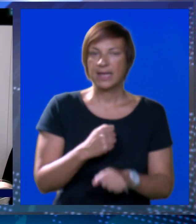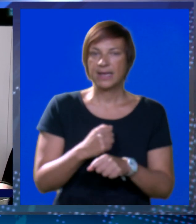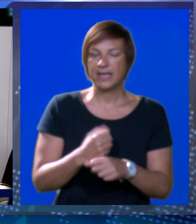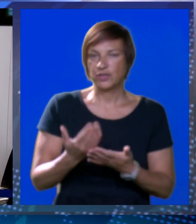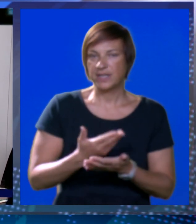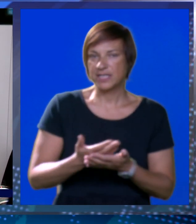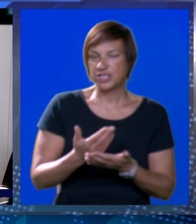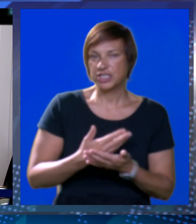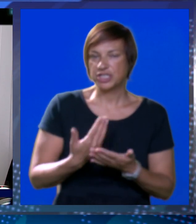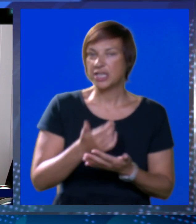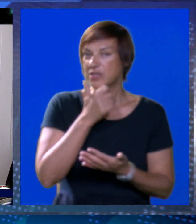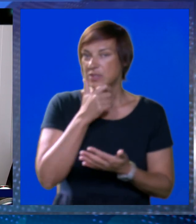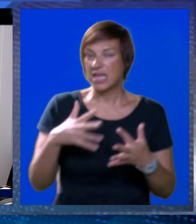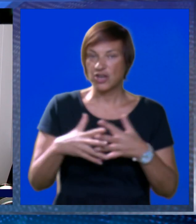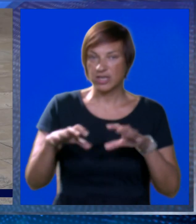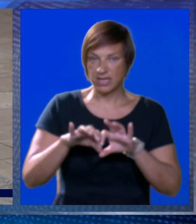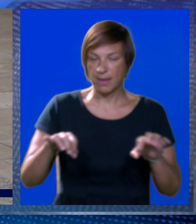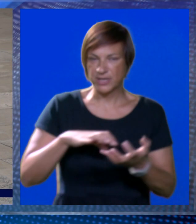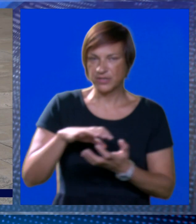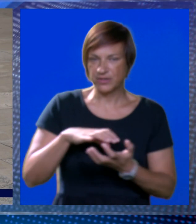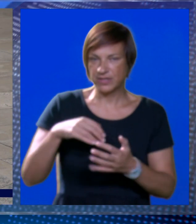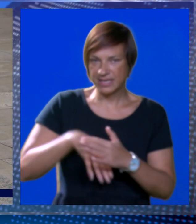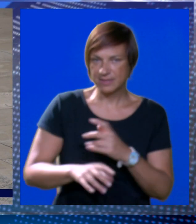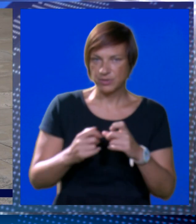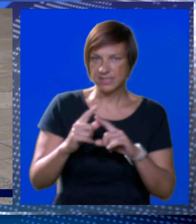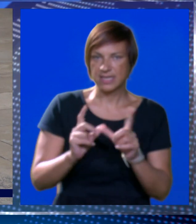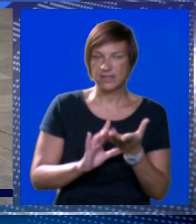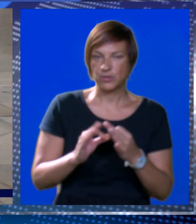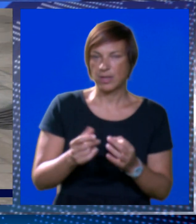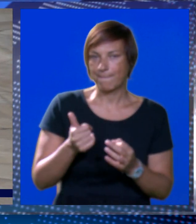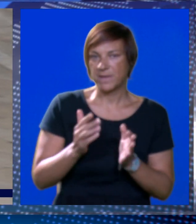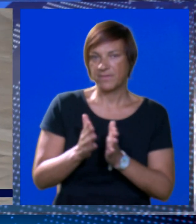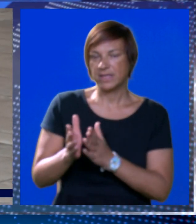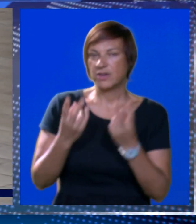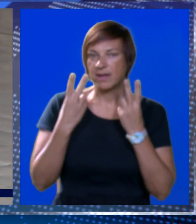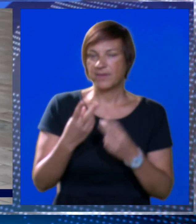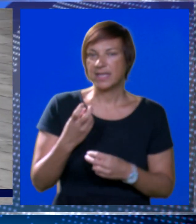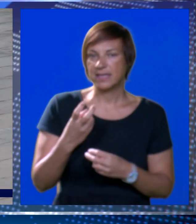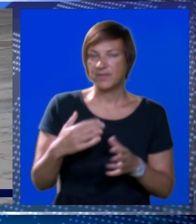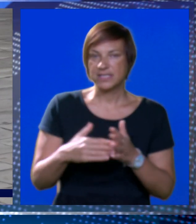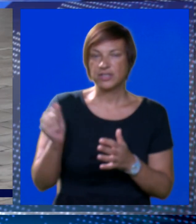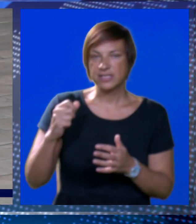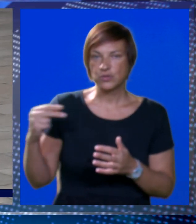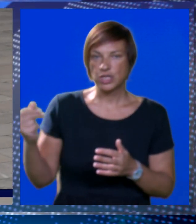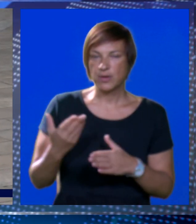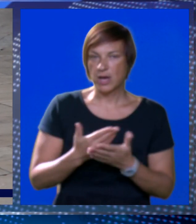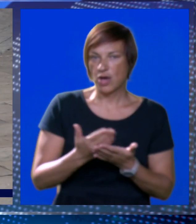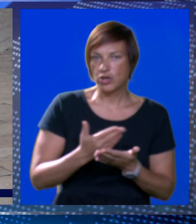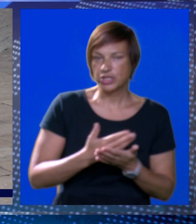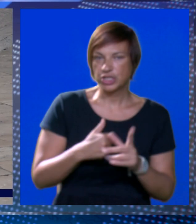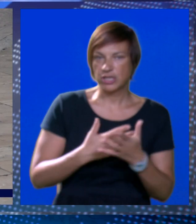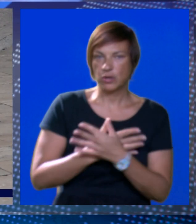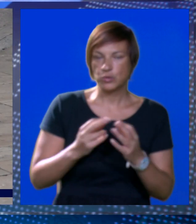Radovi na čišćenju i sanaciji povijesno kanala Mješovito odvodnji ispod Straduna, čime su prve dionice, vrijedne skoro 200 tisuća eura,